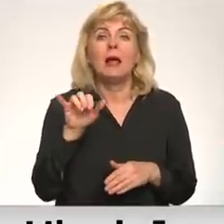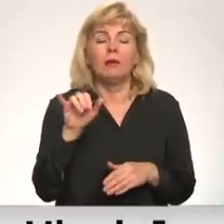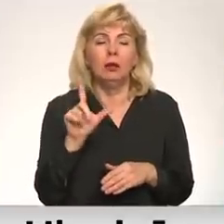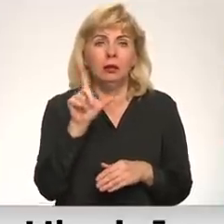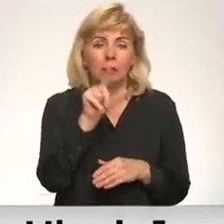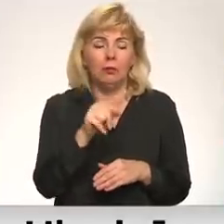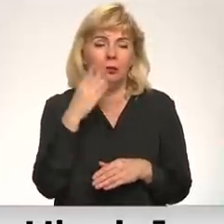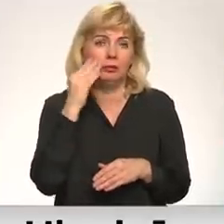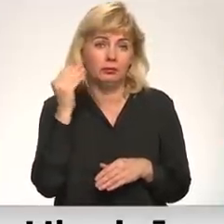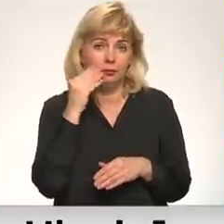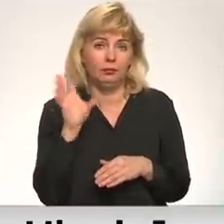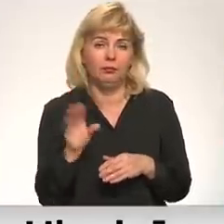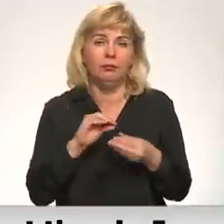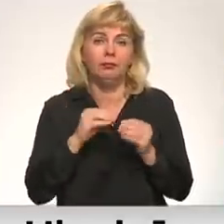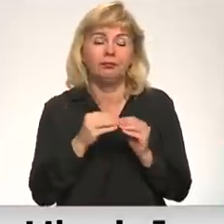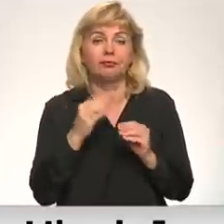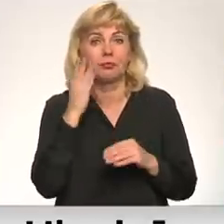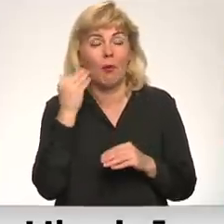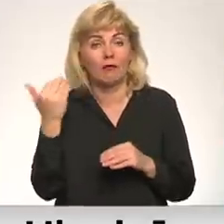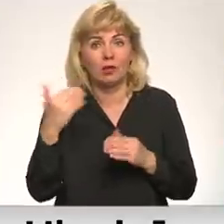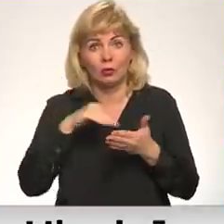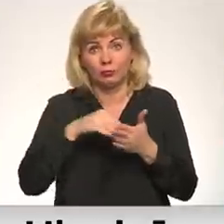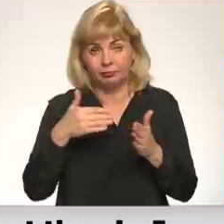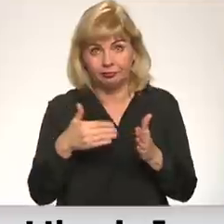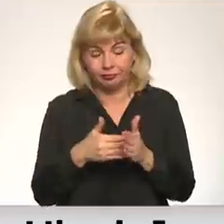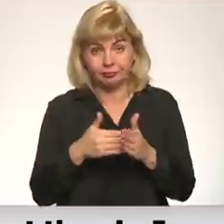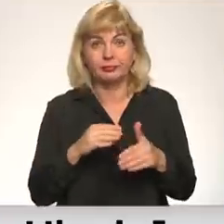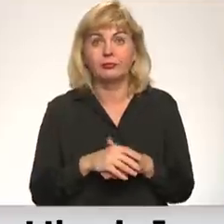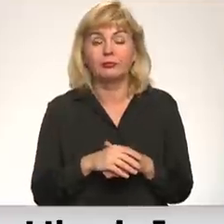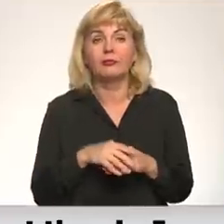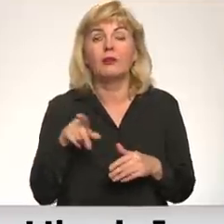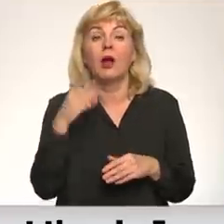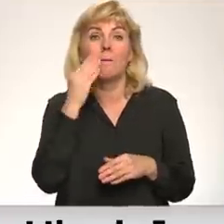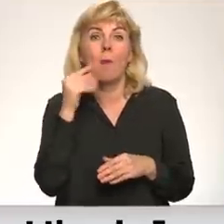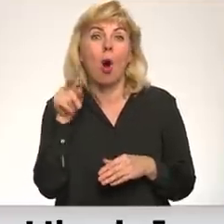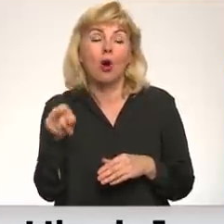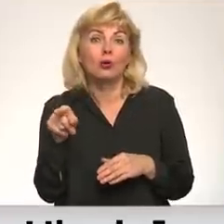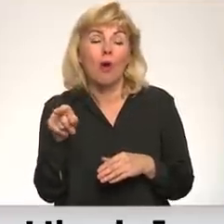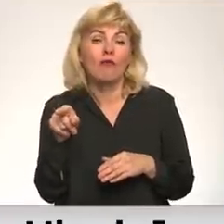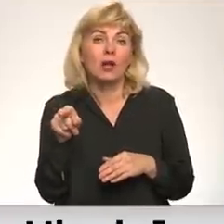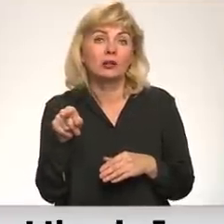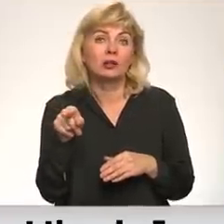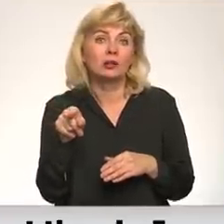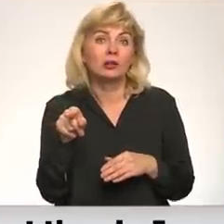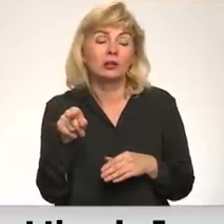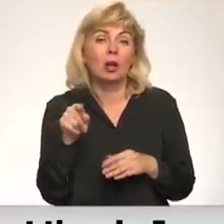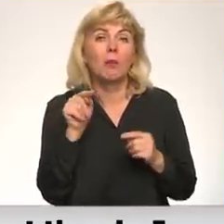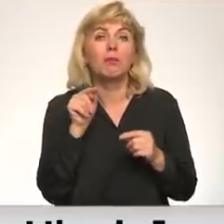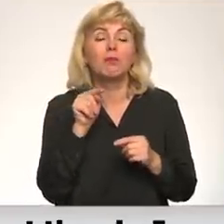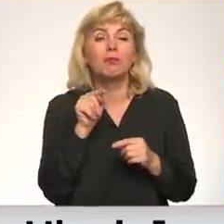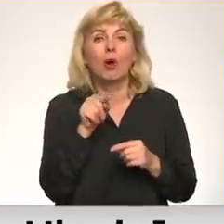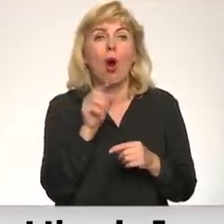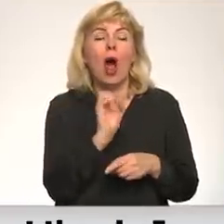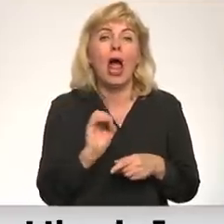Moldovu. Ņemot vērā Moldovas situāciju, un to Moldovas no vienas puses pro-eiropeisko